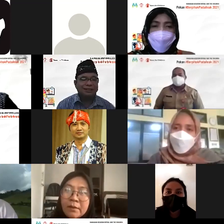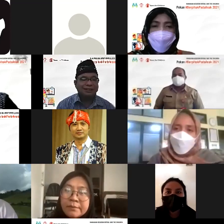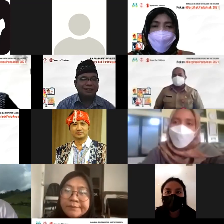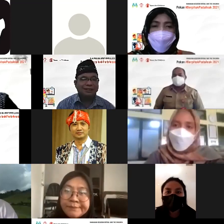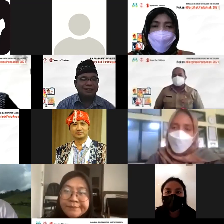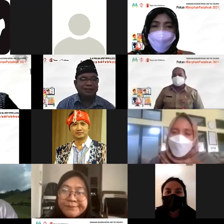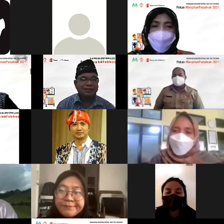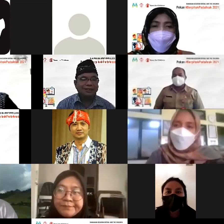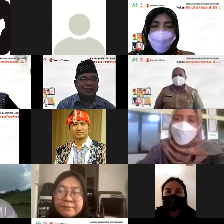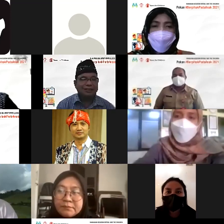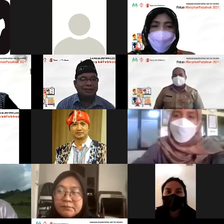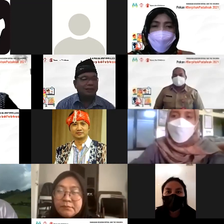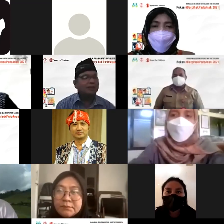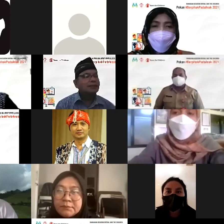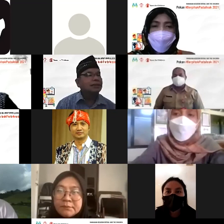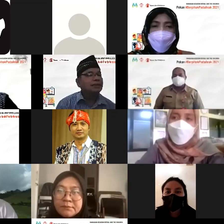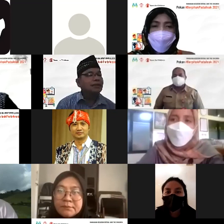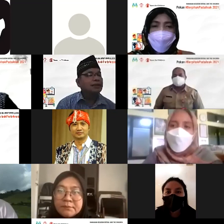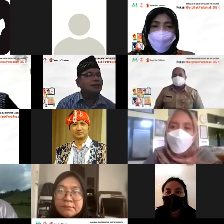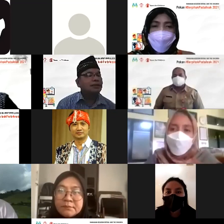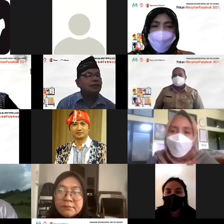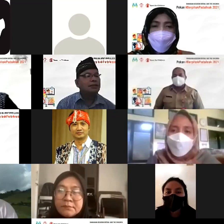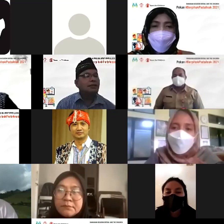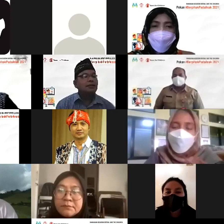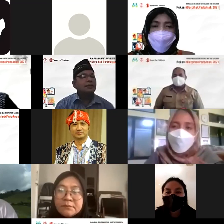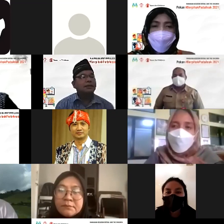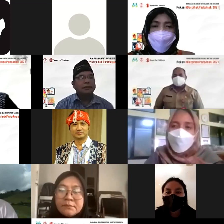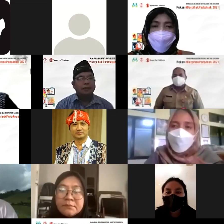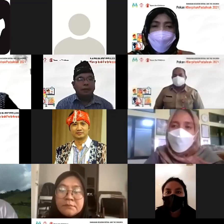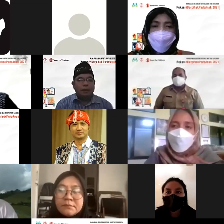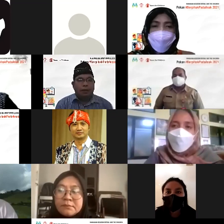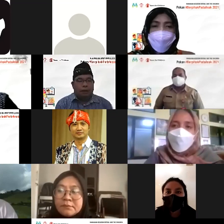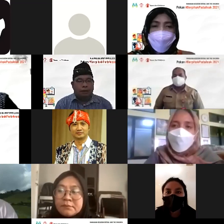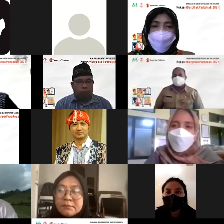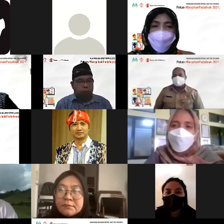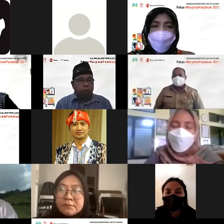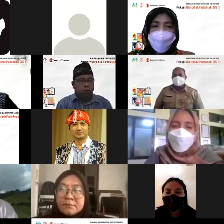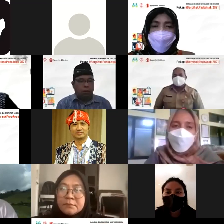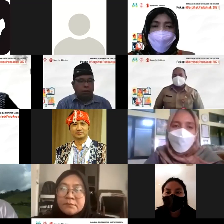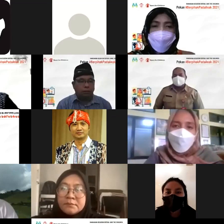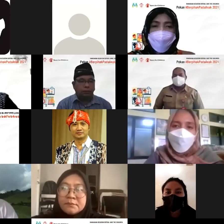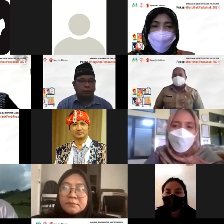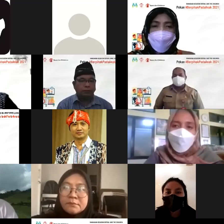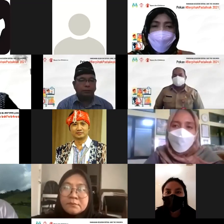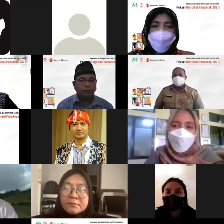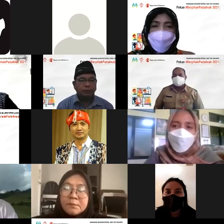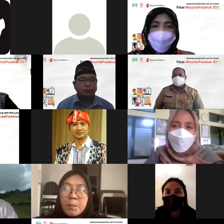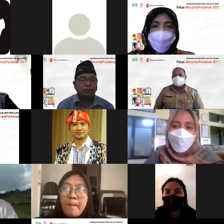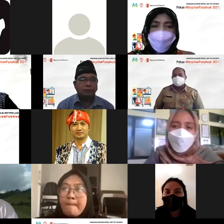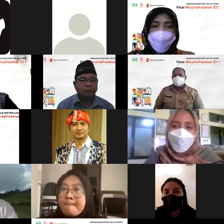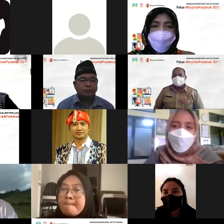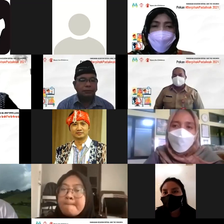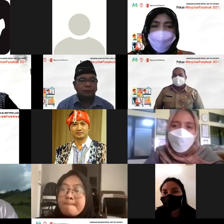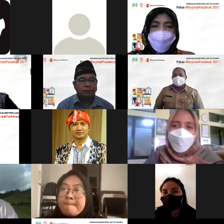baik untuk sesi foto bersama ini apakah dari pihak I.O. akan bisa mengasistensi kita membantu kita untuk lakukan